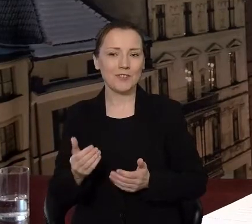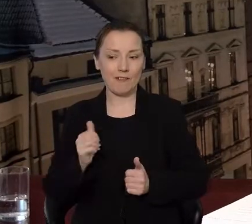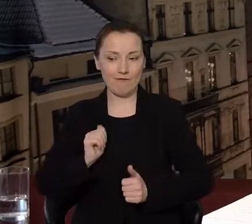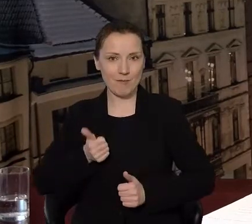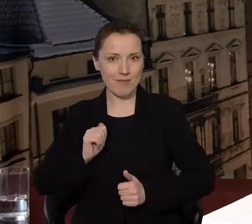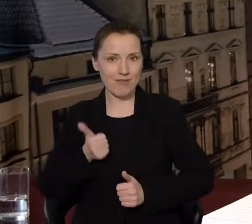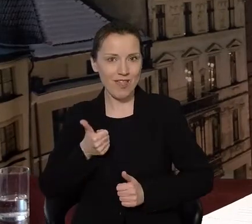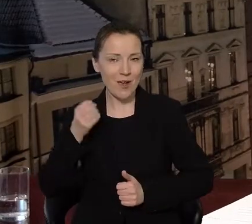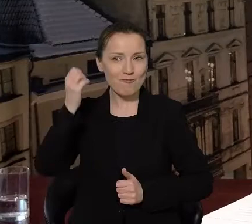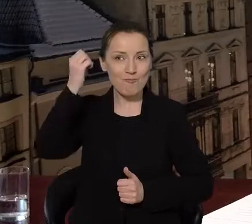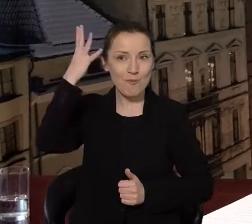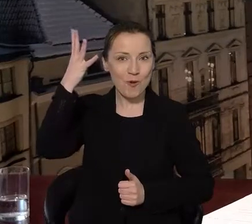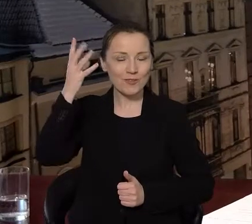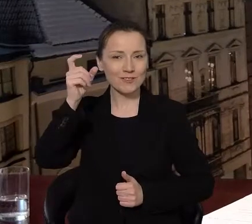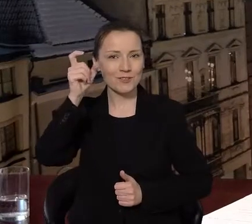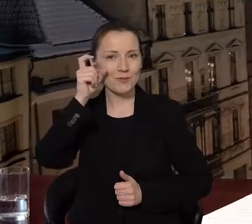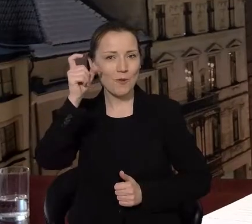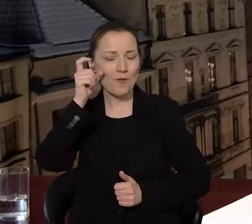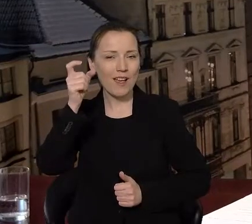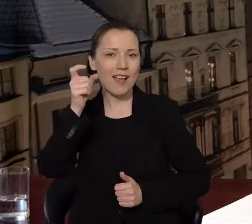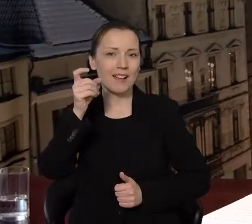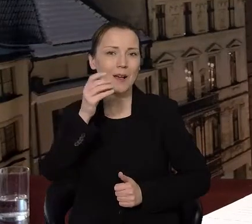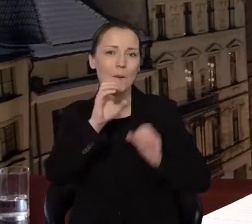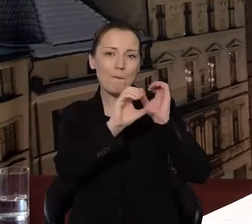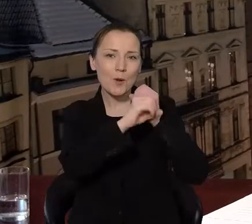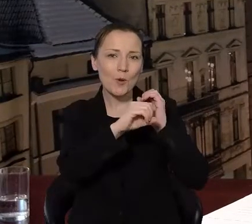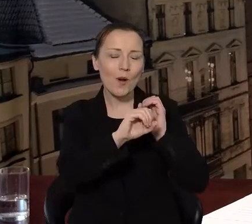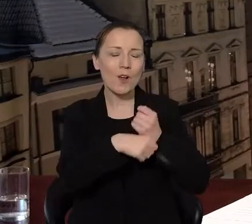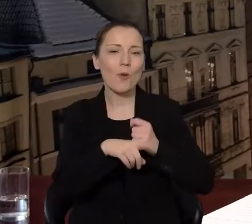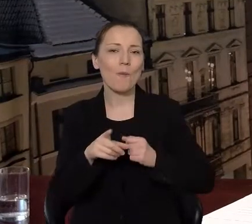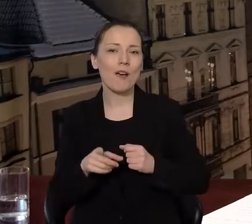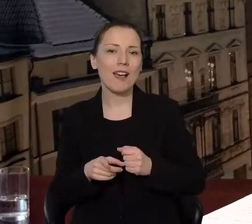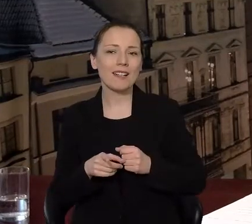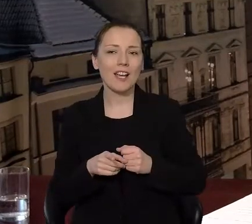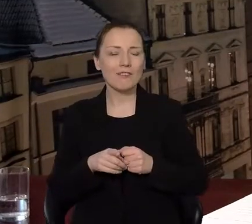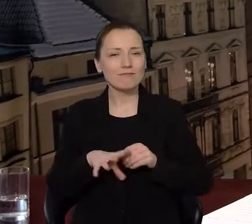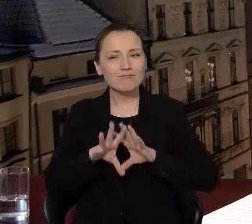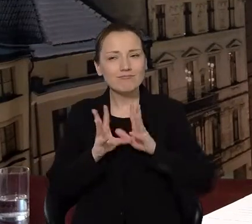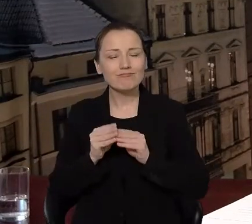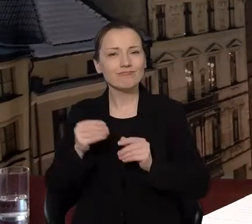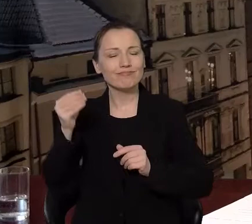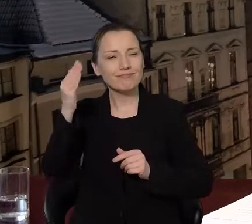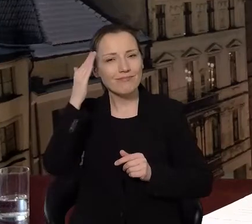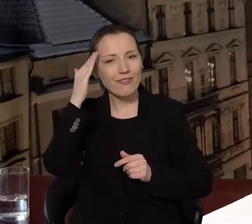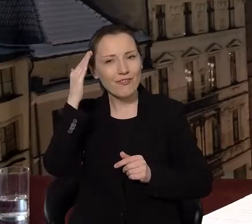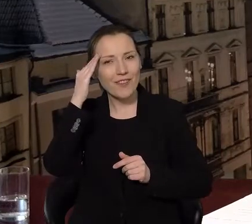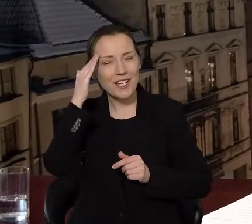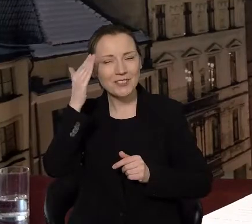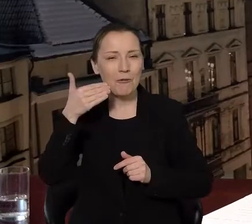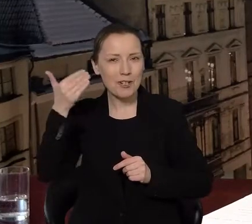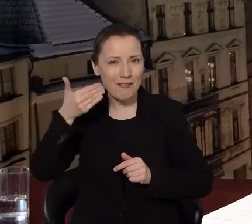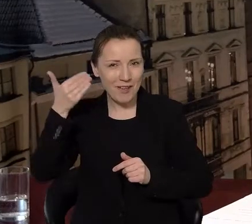mędrca, uczonego człowieka, kim był Mikołaj Kopernik. Wszechstronność jego wiedzy wymaga pewnie oddzielnego